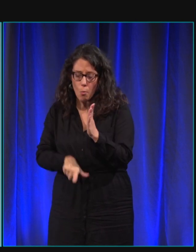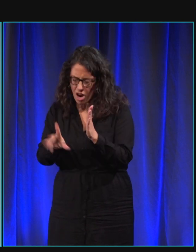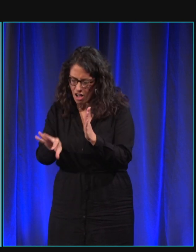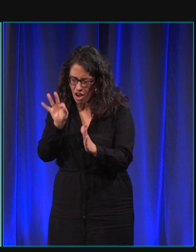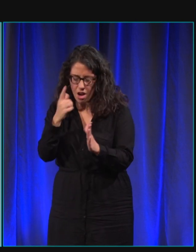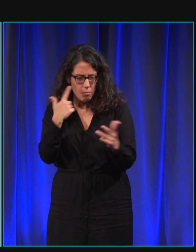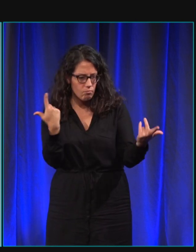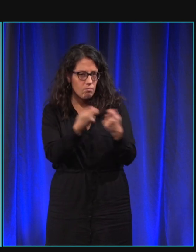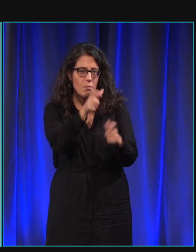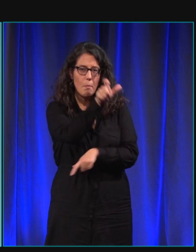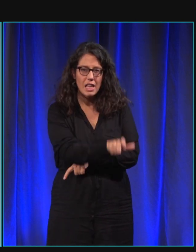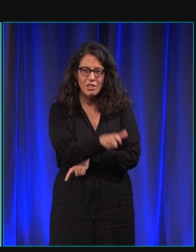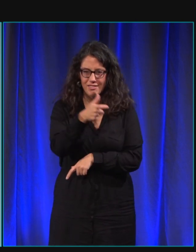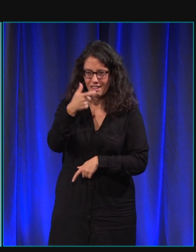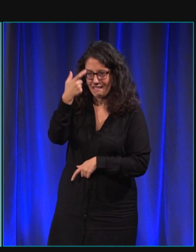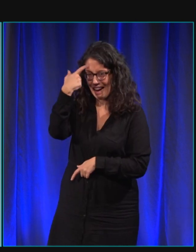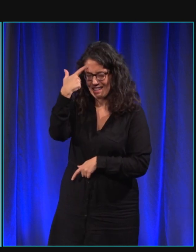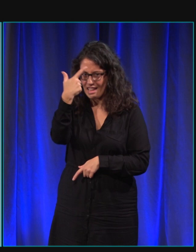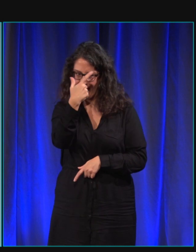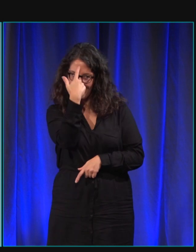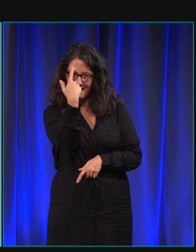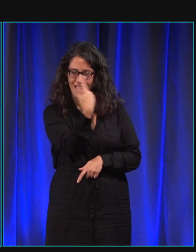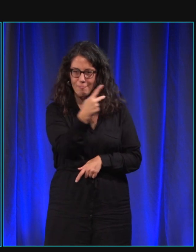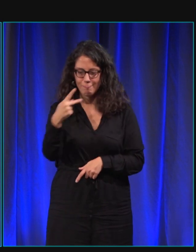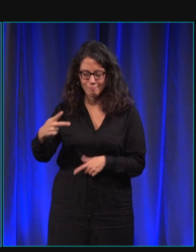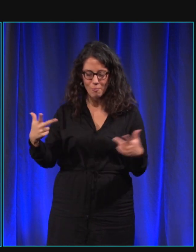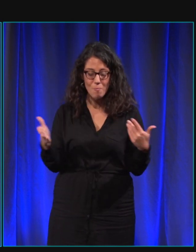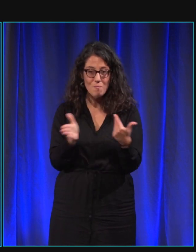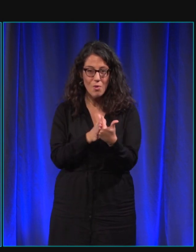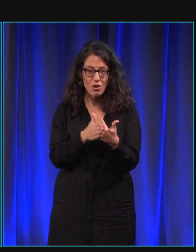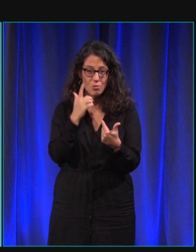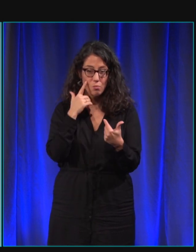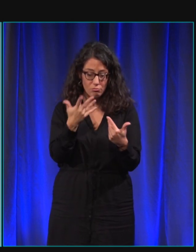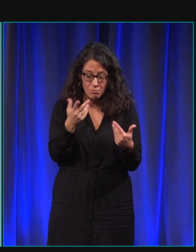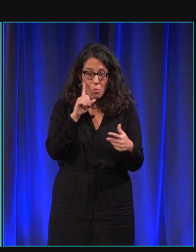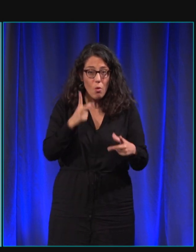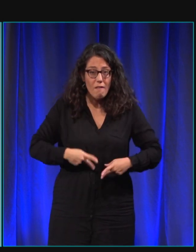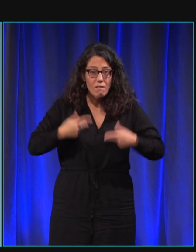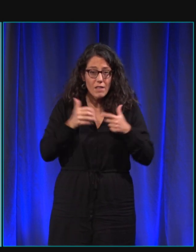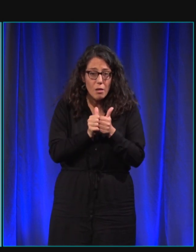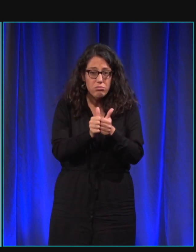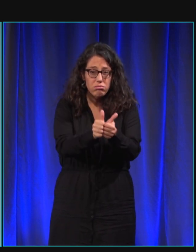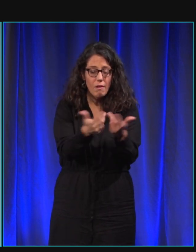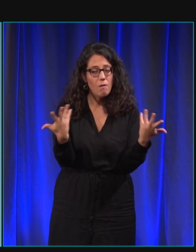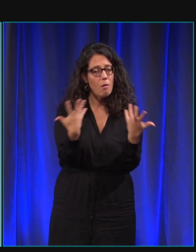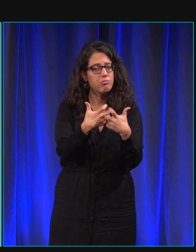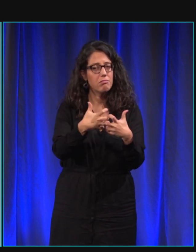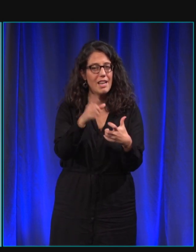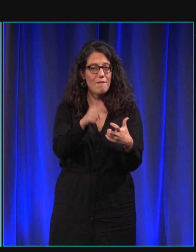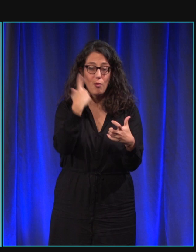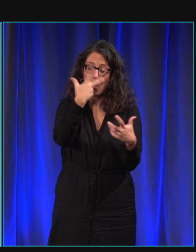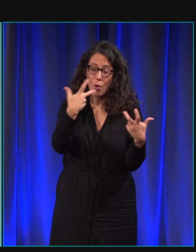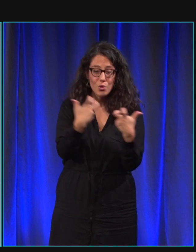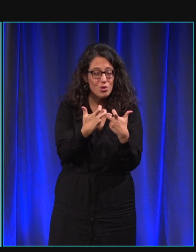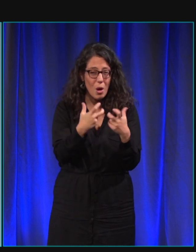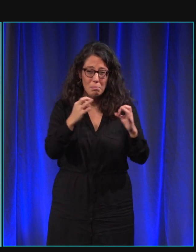avec le même caractère que la personne pour que les deux vivent tout le temps ensemble. faut vraiment qu s'assemblent, qu'ils se ressemblent,